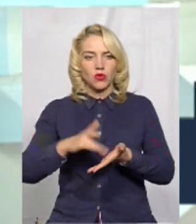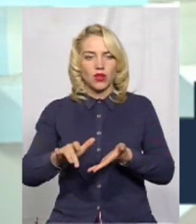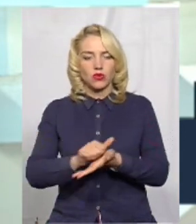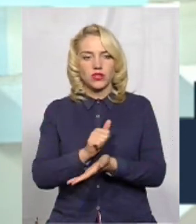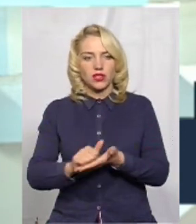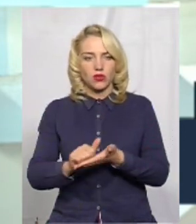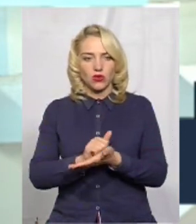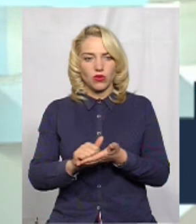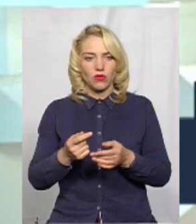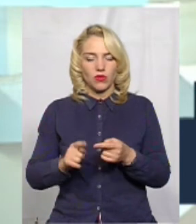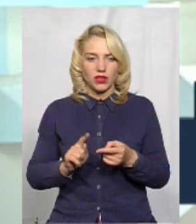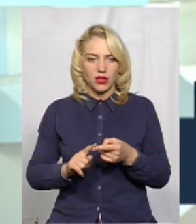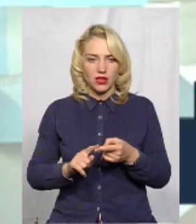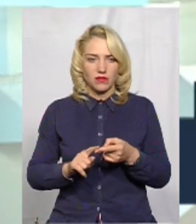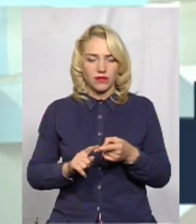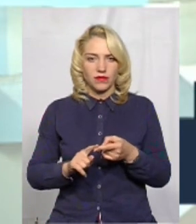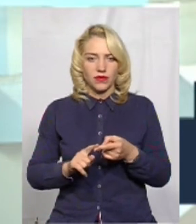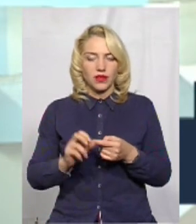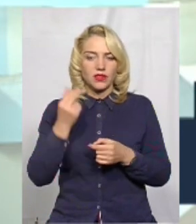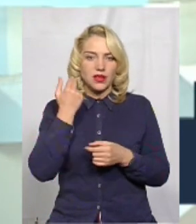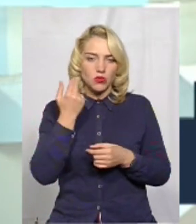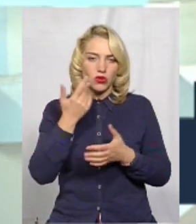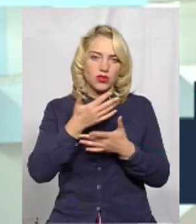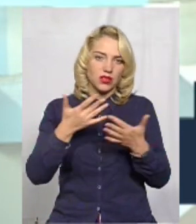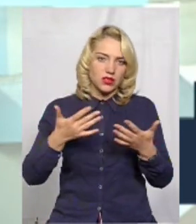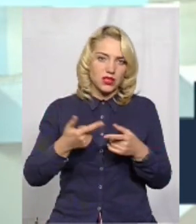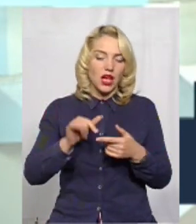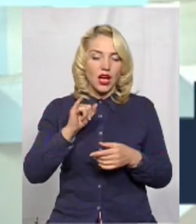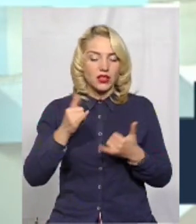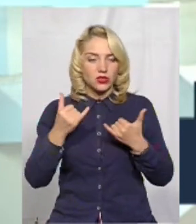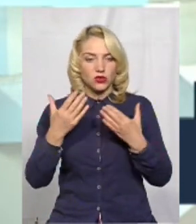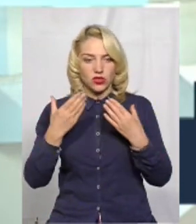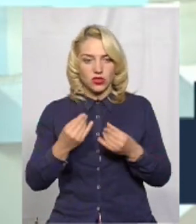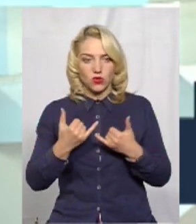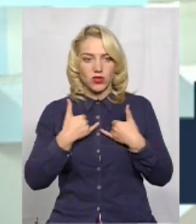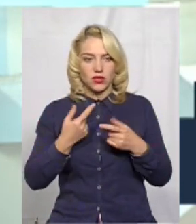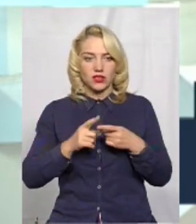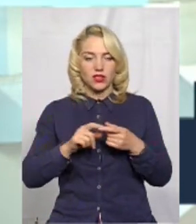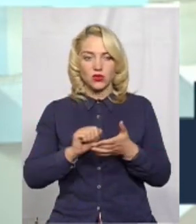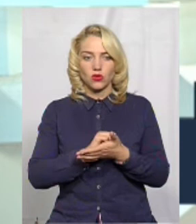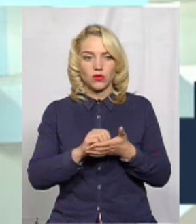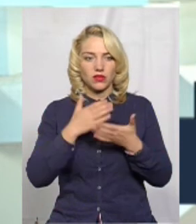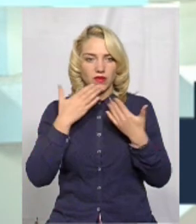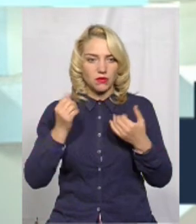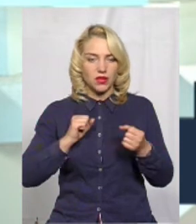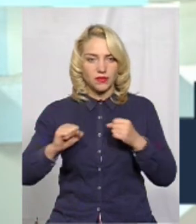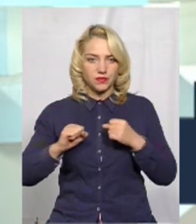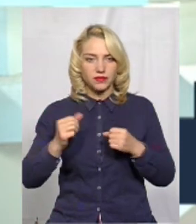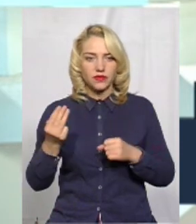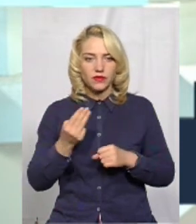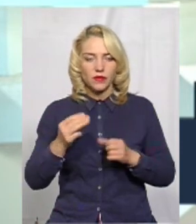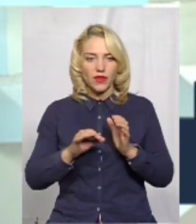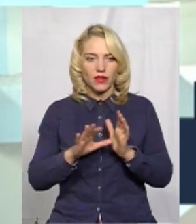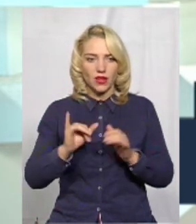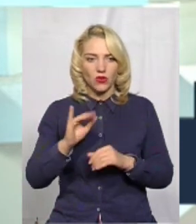документи, тобто дебіторська, кредиторська заборгуваність. На сьогоднішній день в нас цих документів немає, і керівник Шепетівка